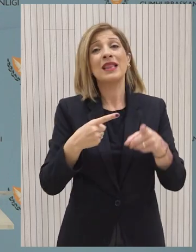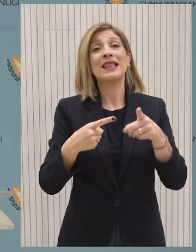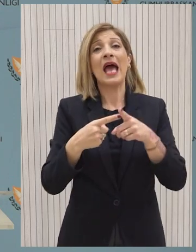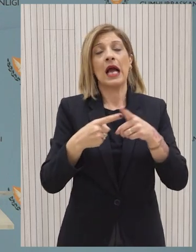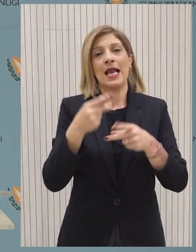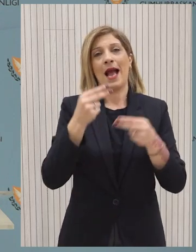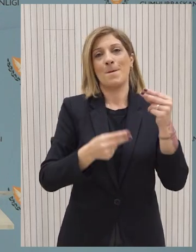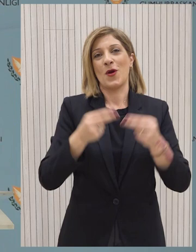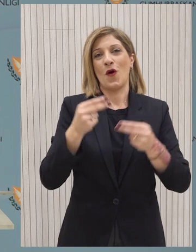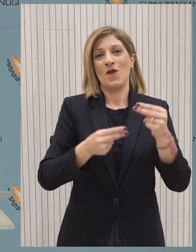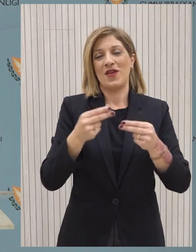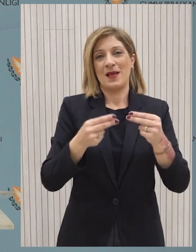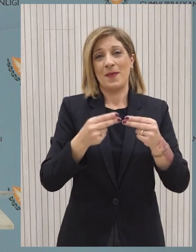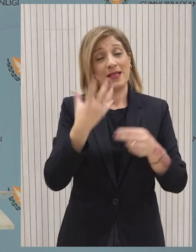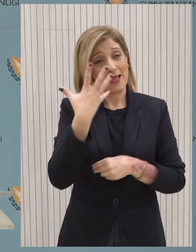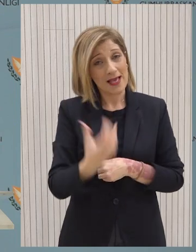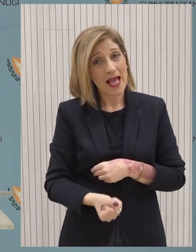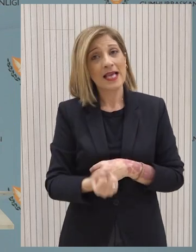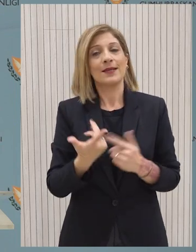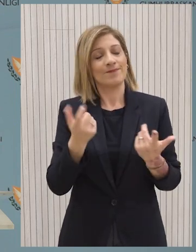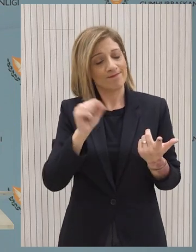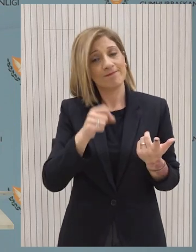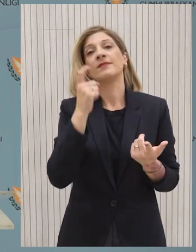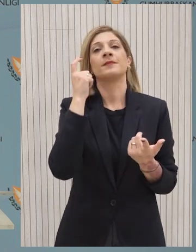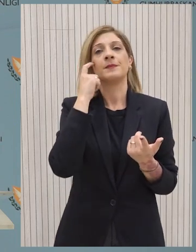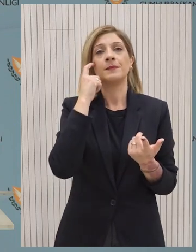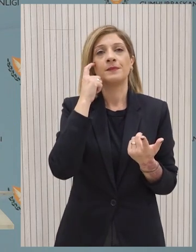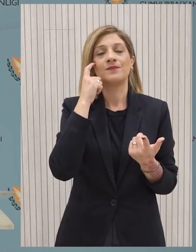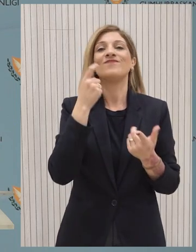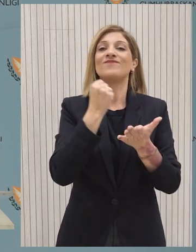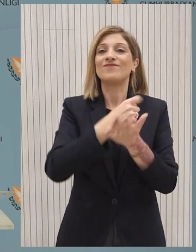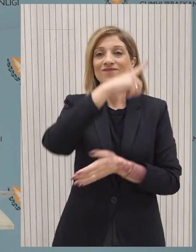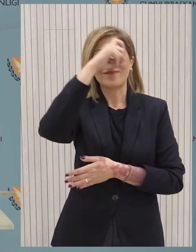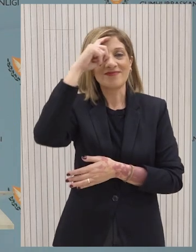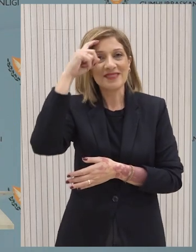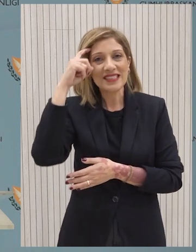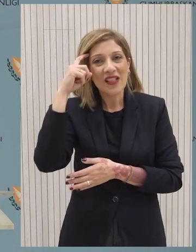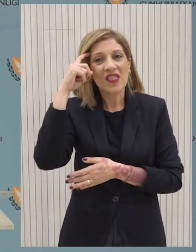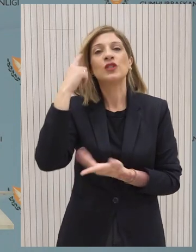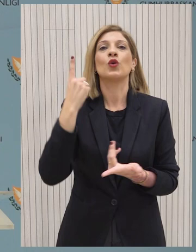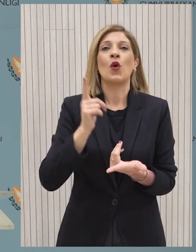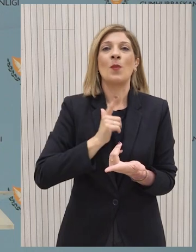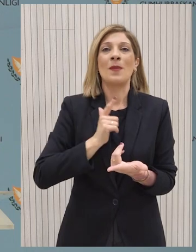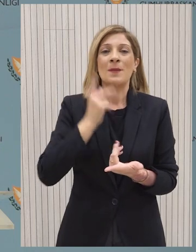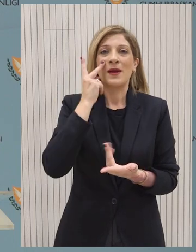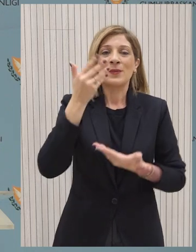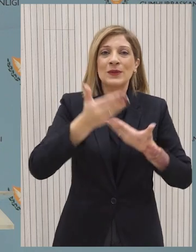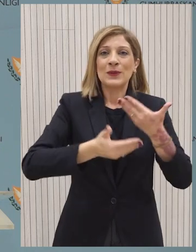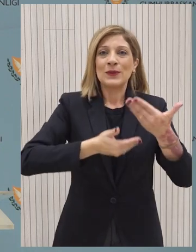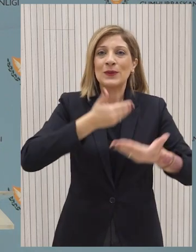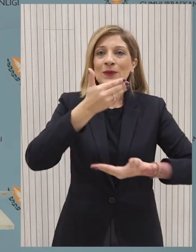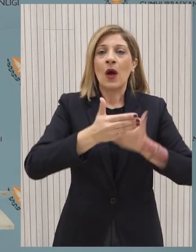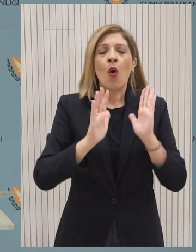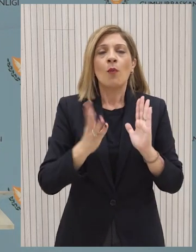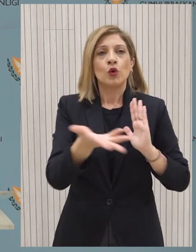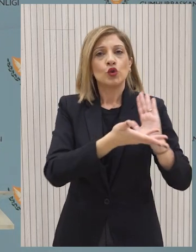πολυπλοκότητα, η έκταση και η έντασή της είναι πρωτόγνωρή και μόνο για την Κύπρολα και την περιοχή. Αυτό είναι δεδομένο. Την ίδια στιγμή αντιλαμβάνεστε ότι πρωτού παρουσιαστεί